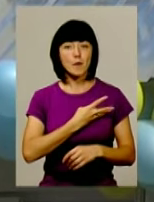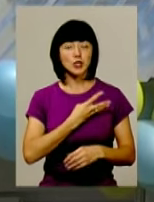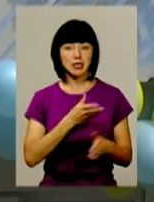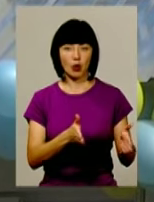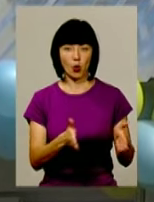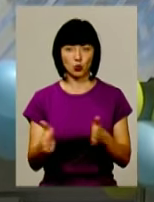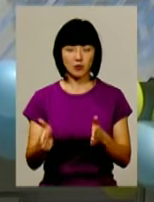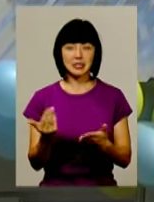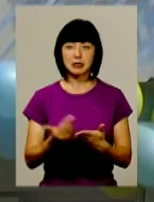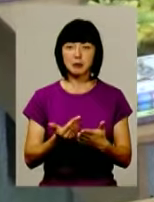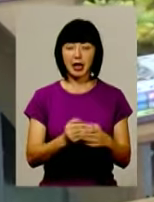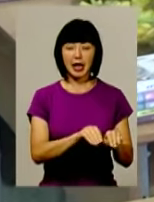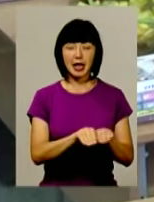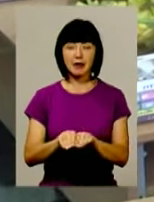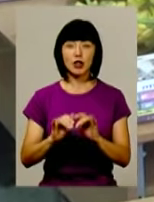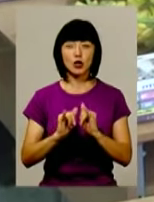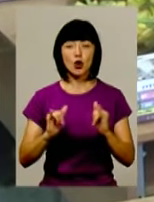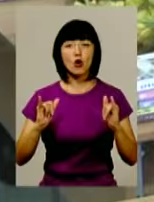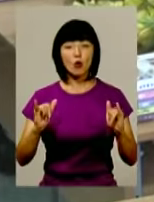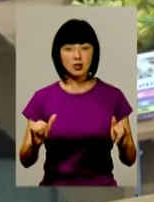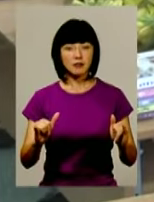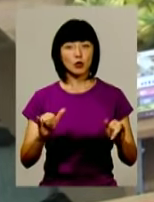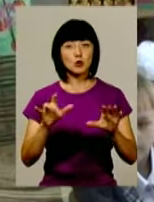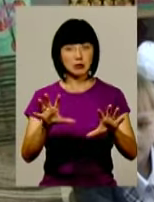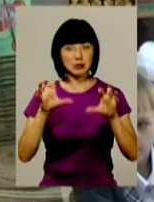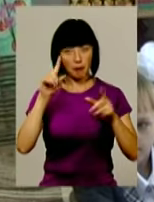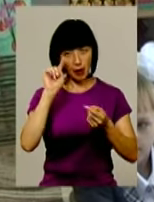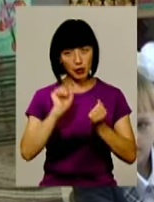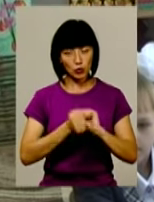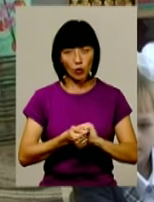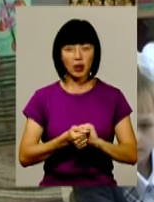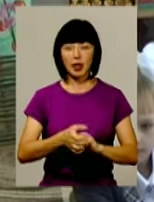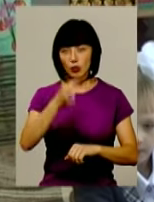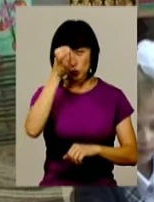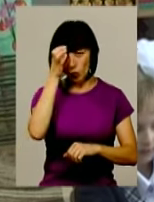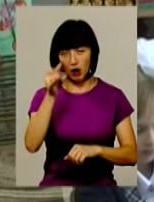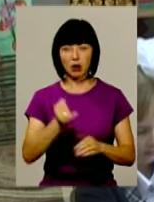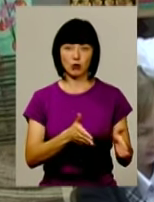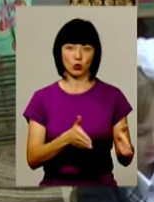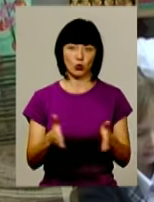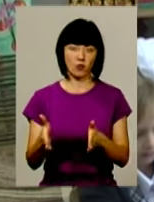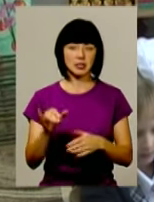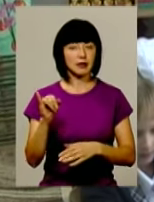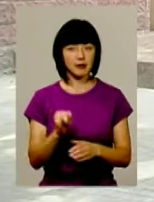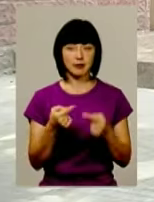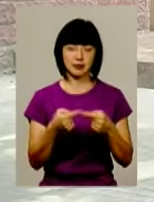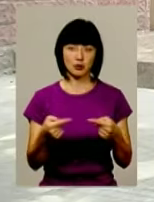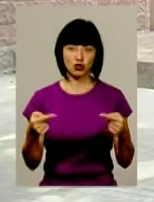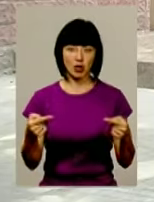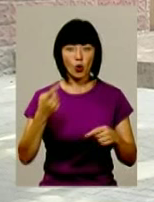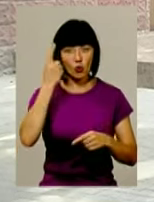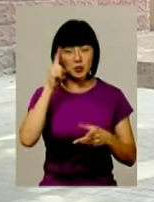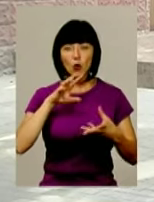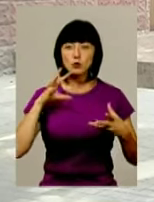психологи. Приміром, рівень розвитку довільної пам'яті, а ще інтелектуальна чи розумова готовність і не лише. Вміння